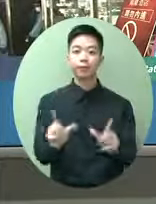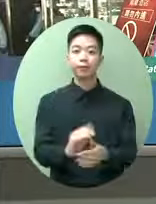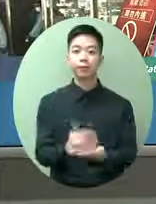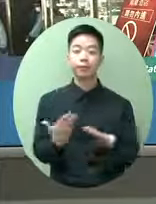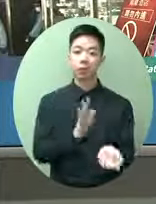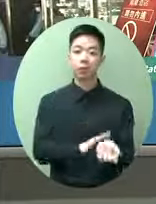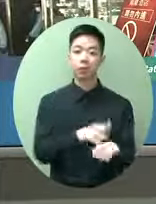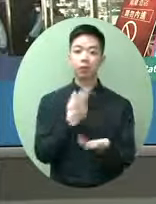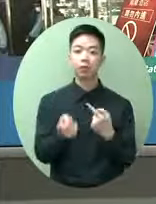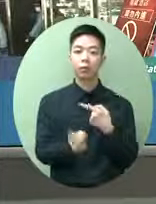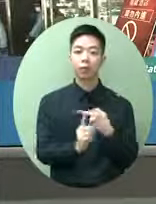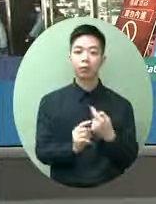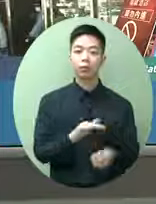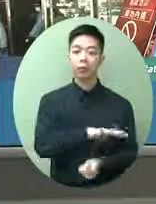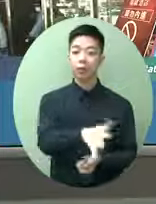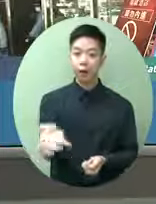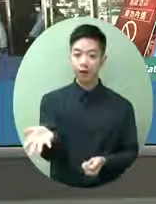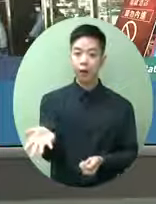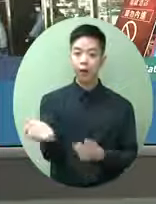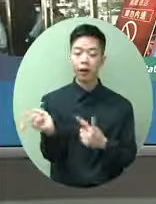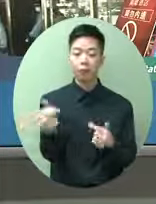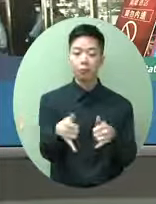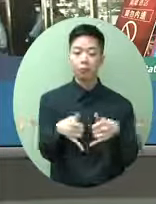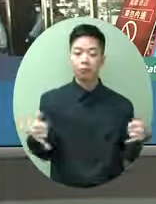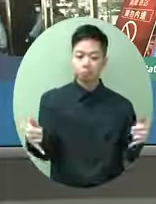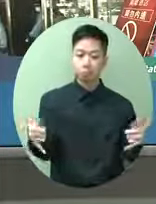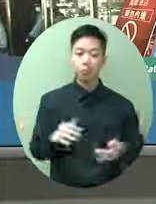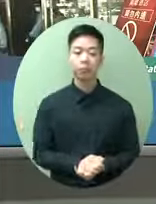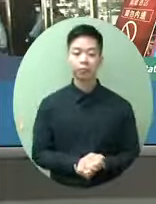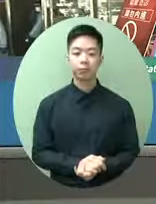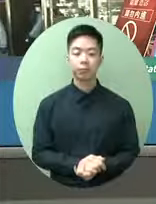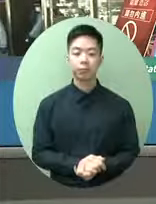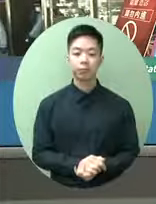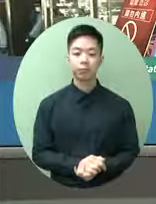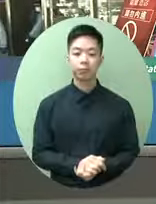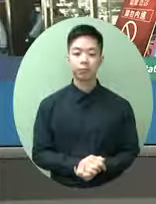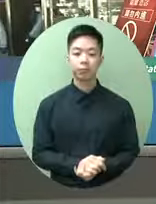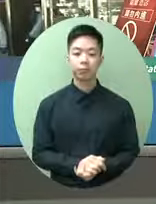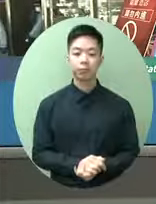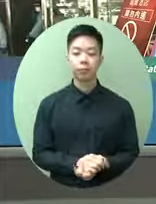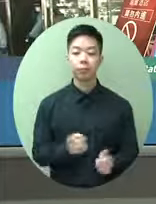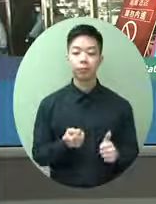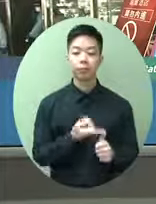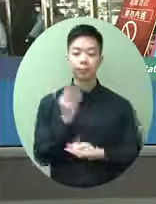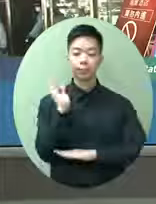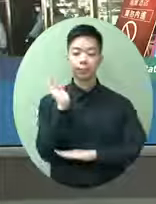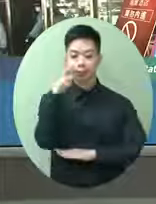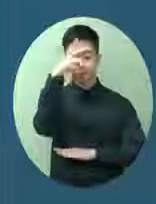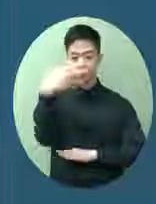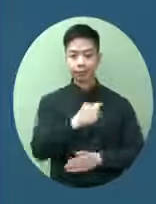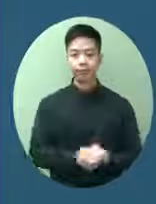關係讓大家在記者會中盡量保持距離我們現在會先請行政長官向大家發言